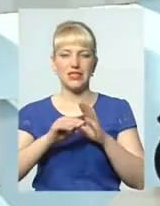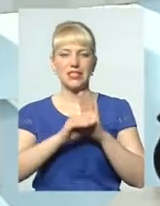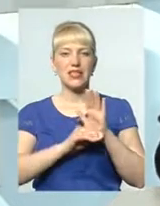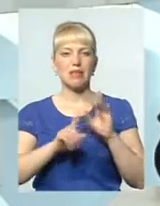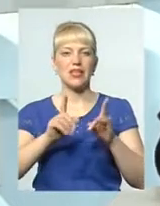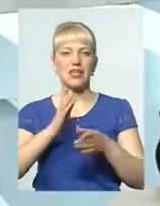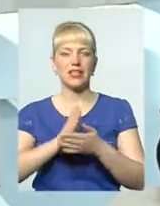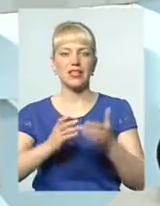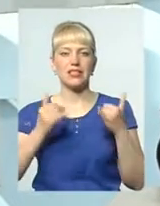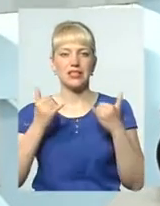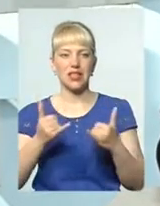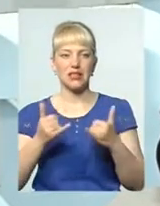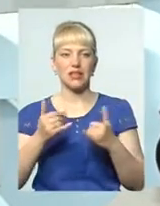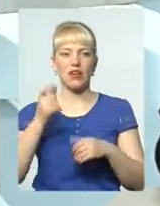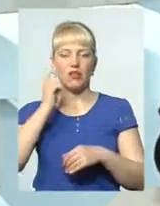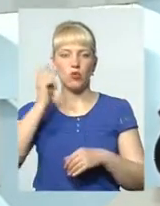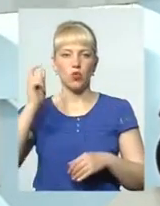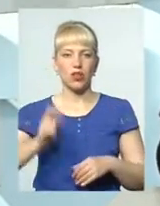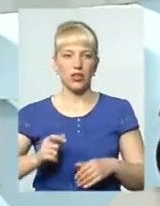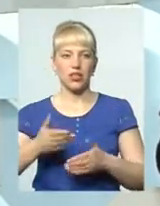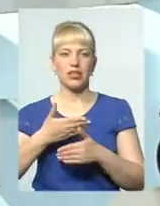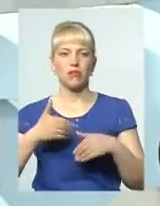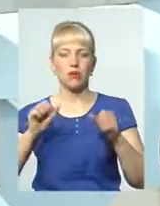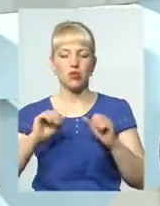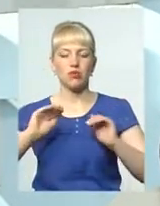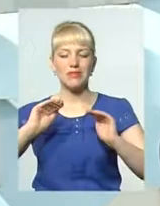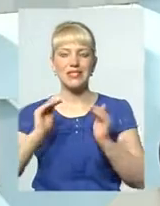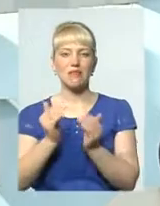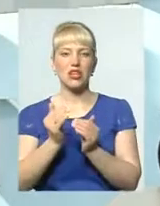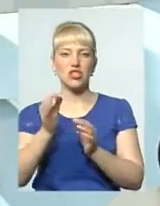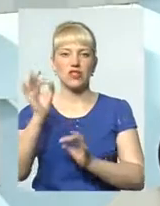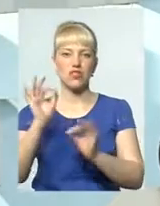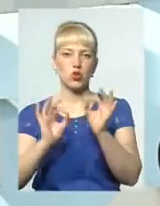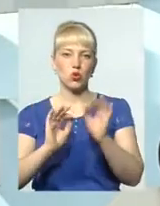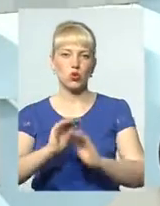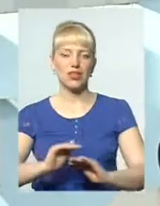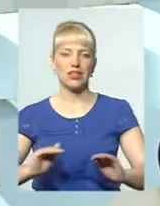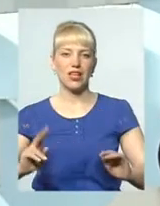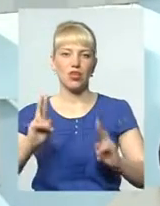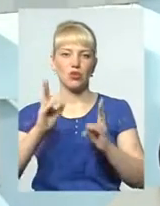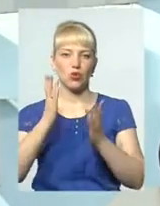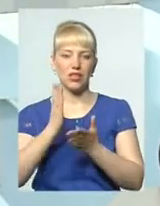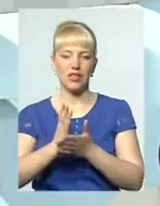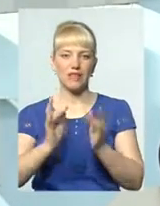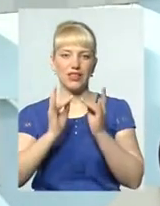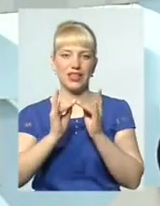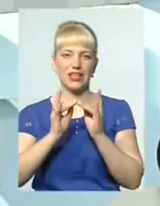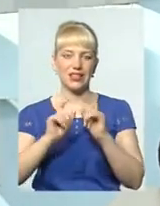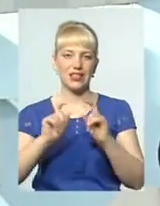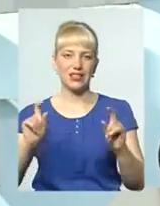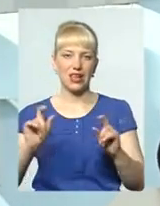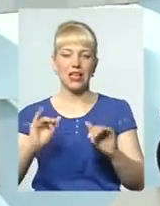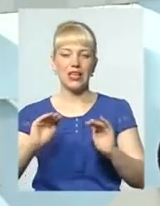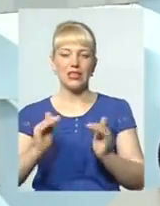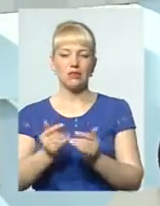зараз в Україні, ми можемо зменшити відсоток цих дітей, які є в інтернатних закладах. І